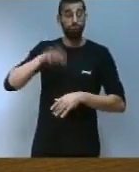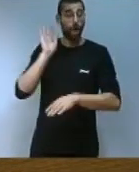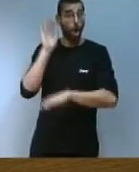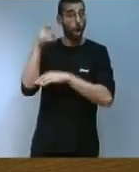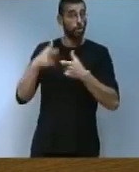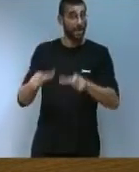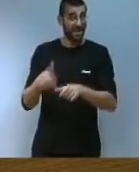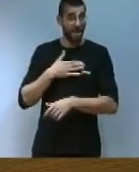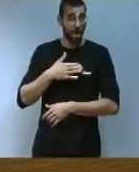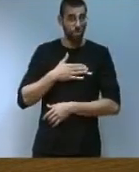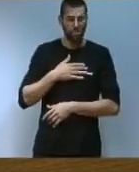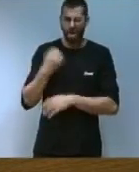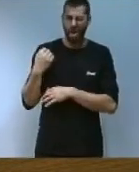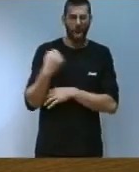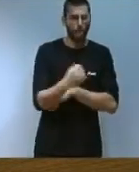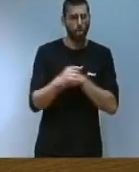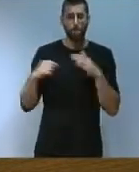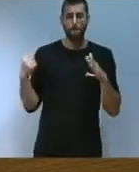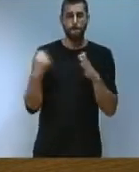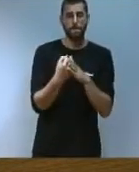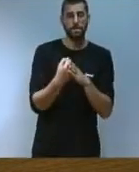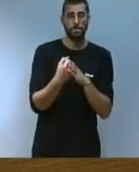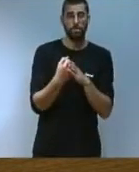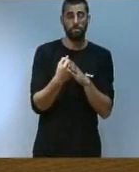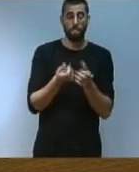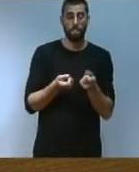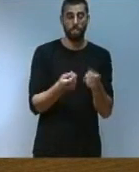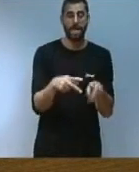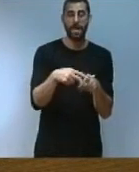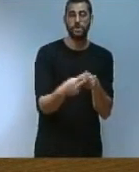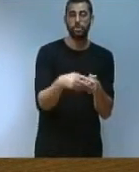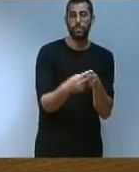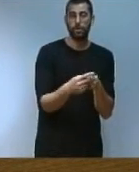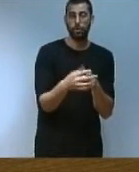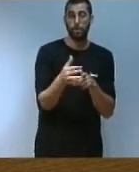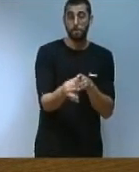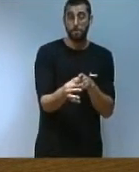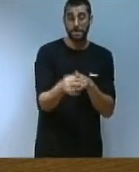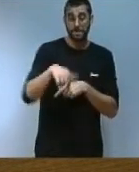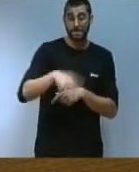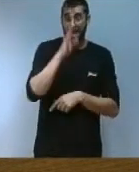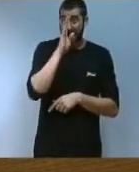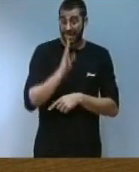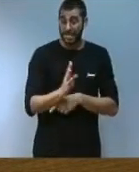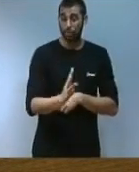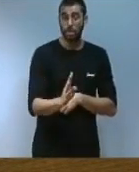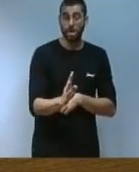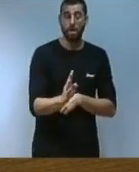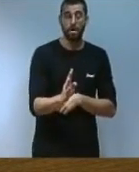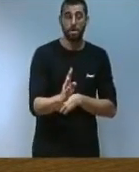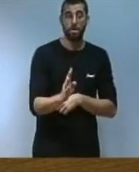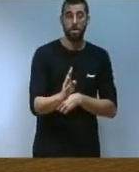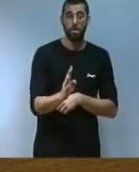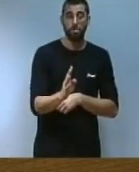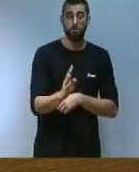tindran tot el suport possible posant al seu abast els instruments avients i que reforçarem en aquesta legislatura com per exemple